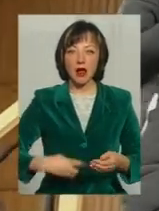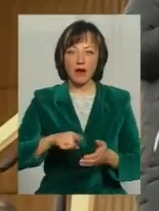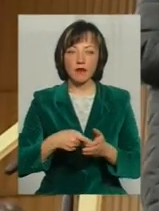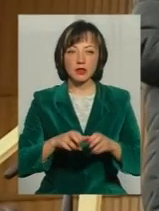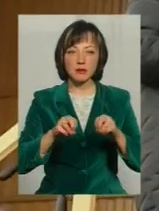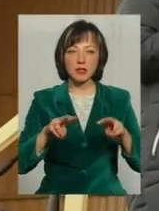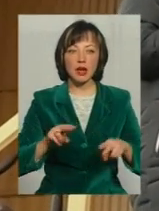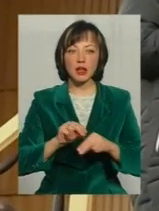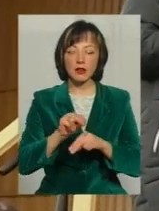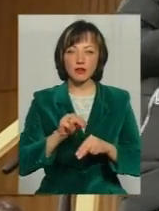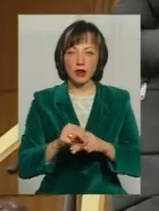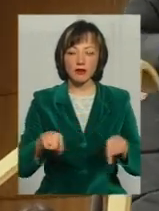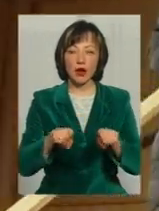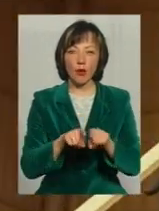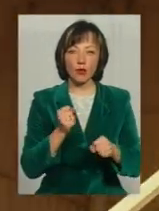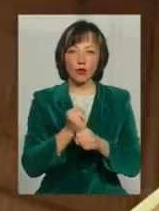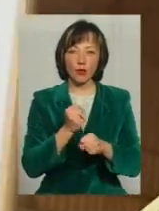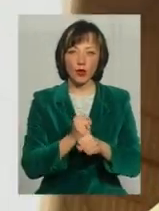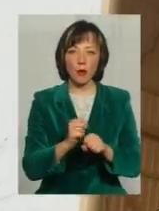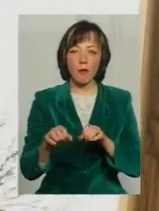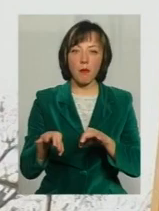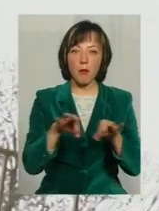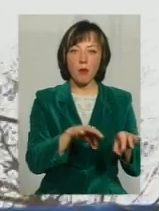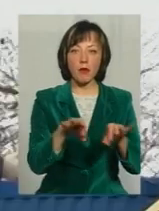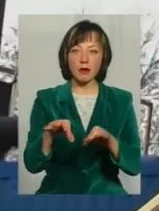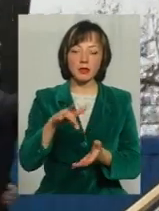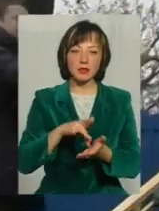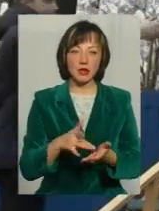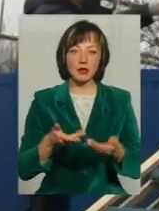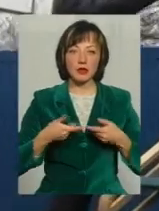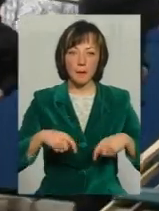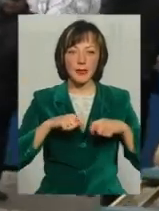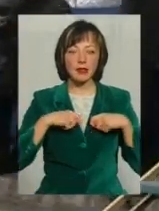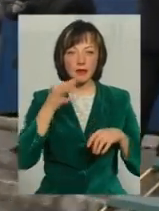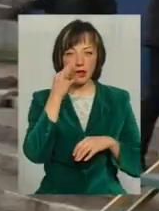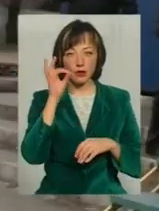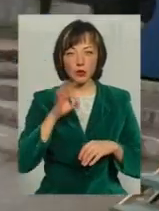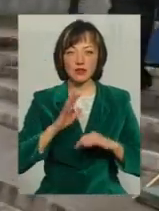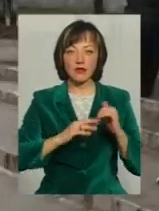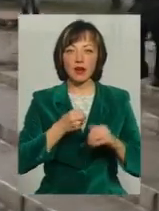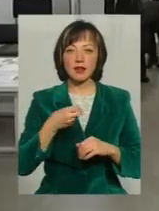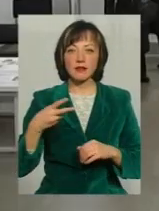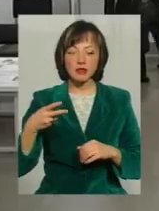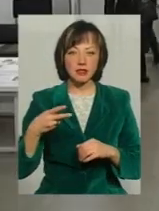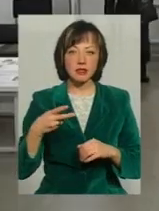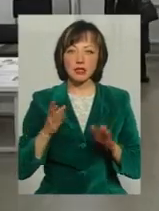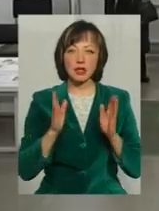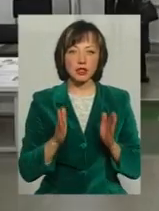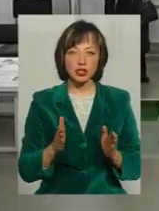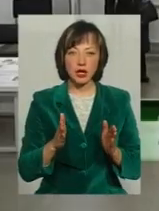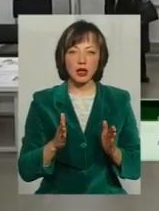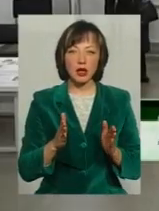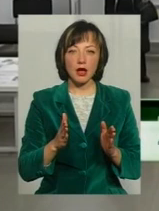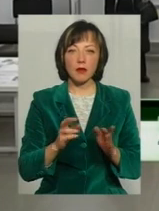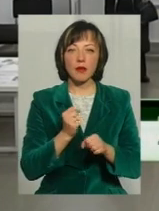спеціальні навчання для роботи у такому мобільному центрі Нам передавали досвід фахівці «Юліда» Не лише, як